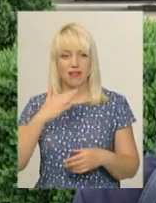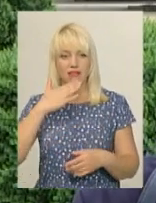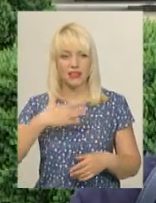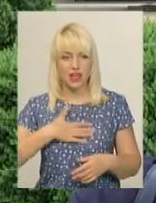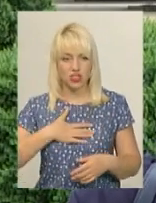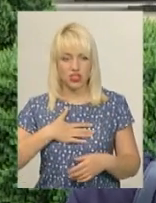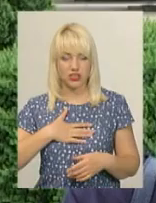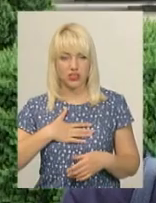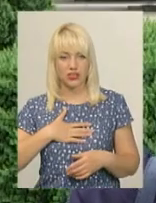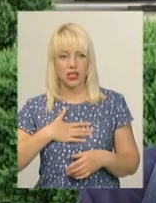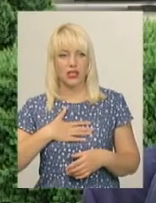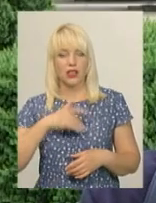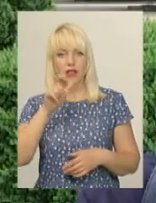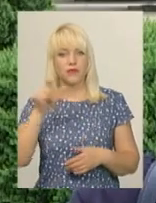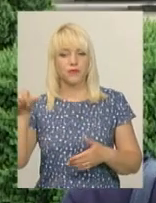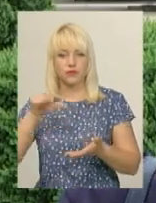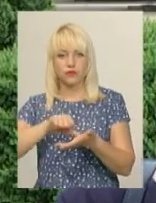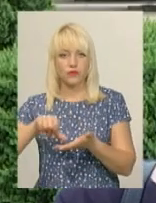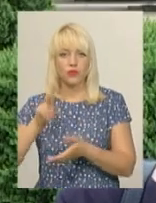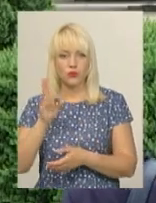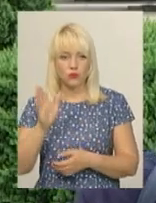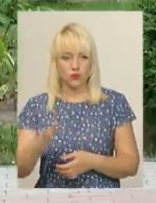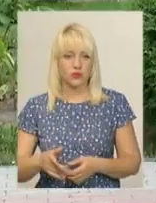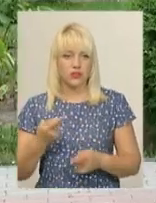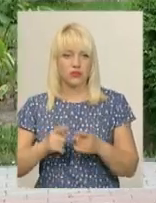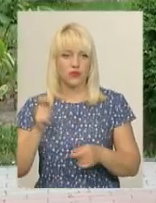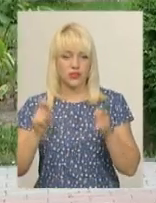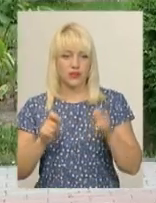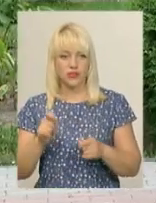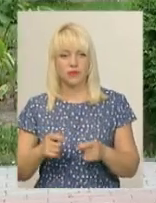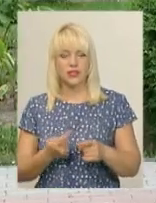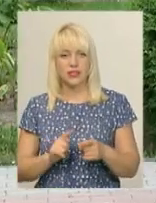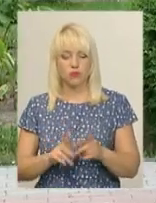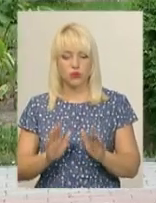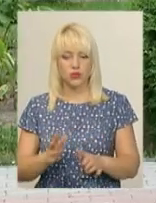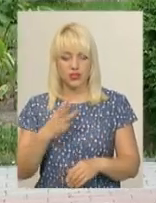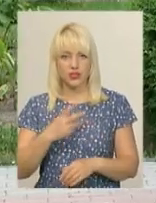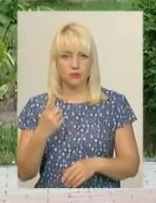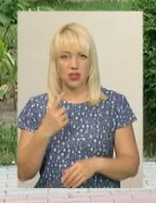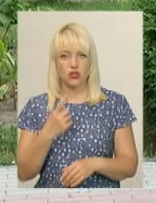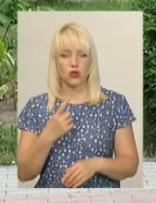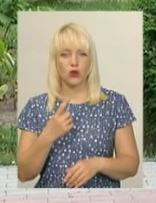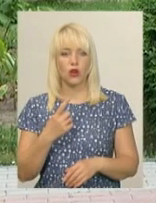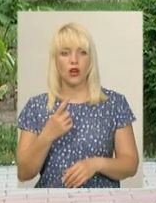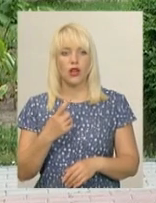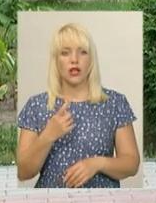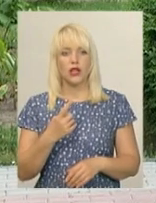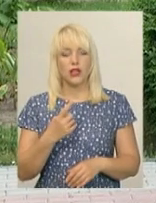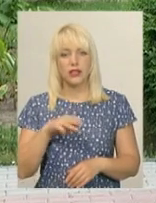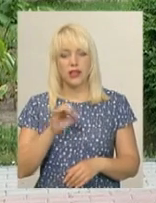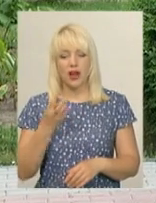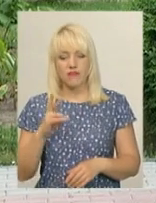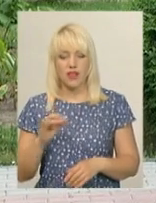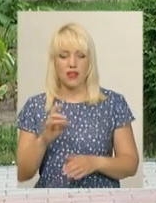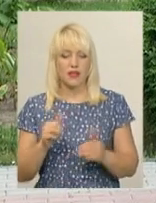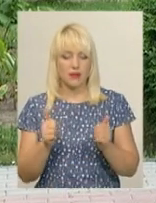хедлайнерів, які плануються виступати на «Майфесті». Припаті «Майфест» відбудеться 31 травня з 19-ї години